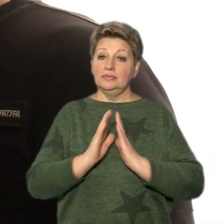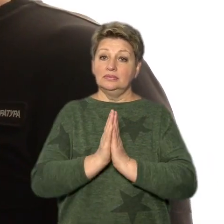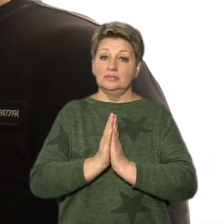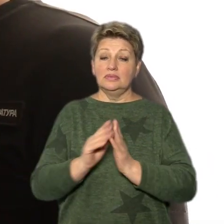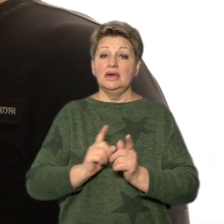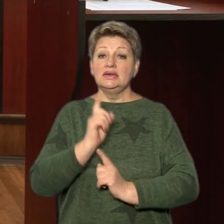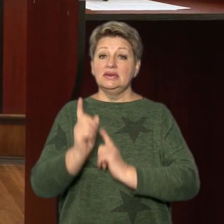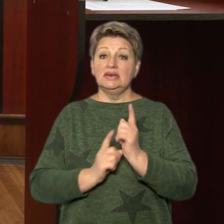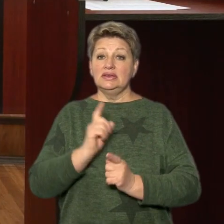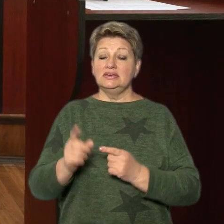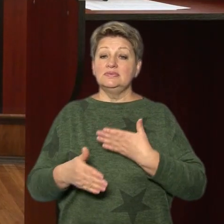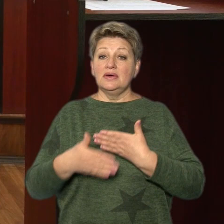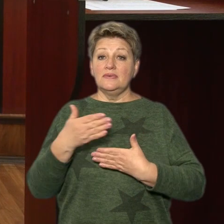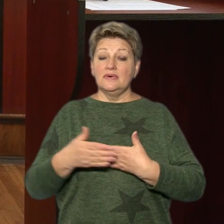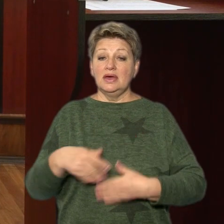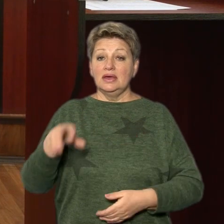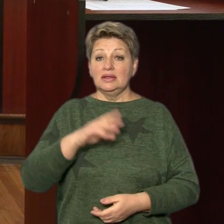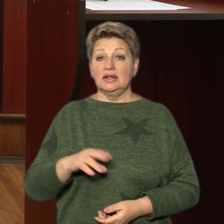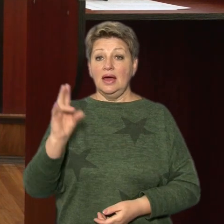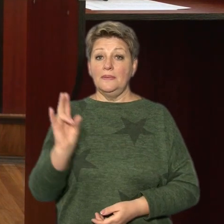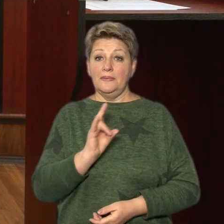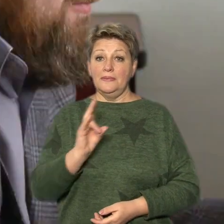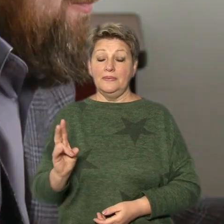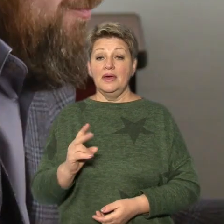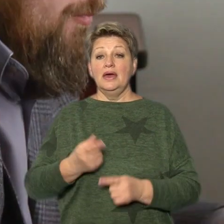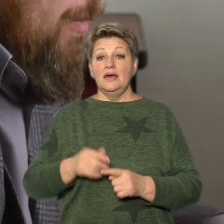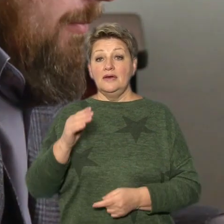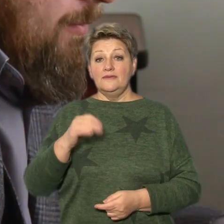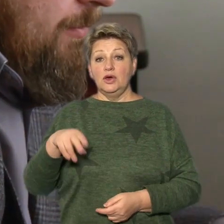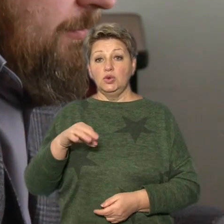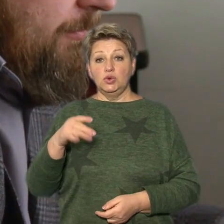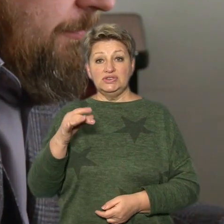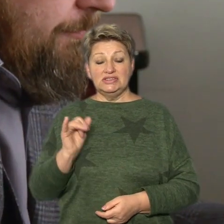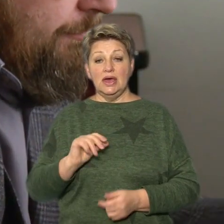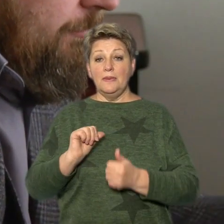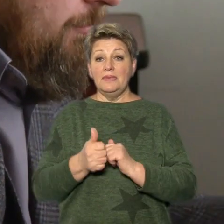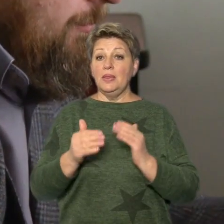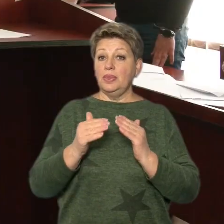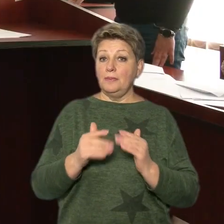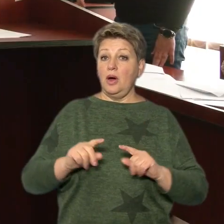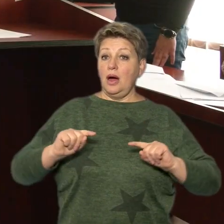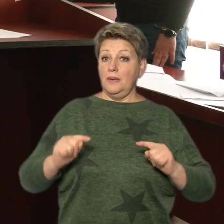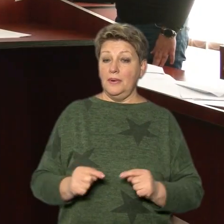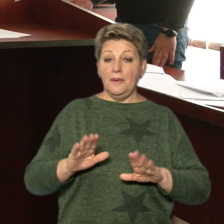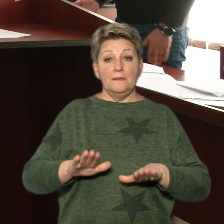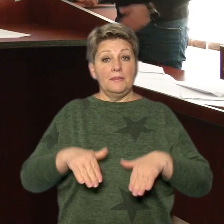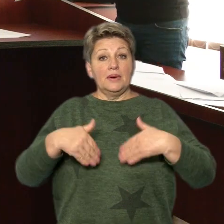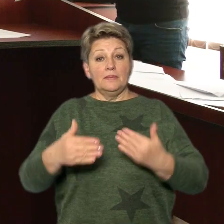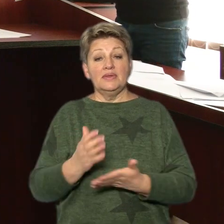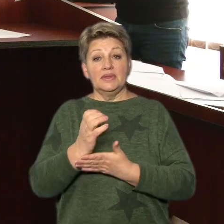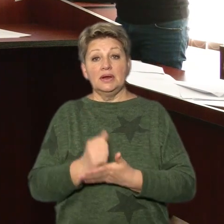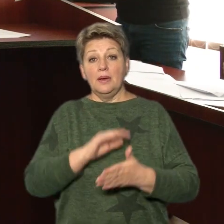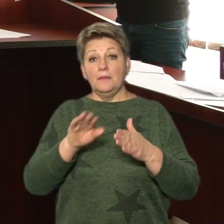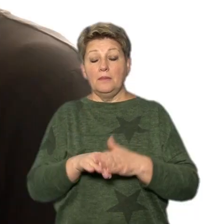запобіжного заходу для Дениса Снігірьова. Він же митрополит Феодосій. Замість домашнього арешту пропонує тримання під